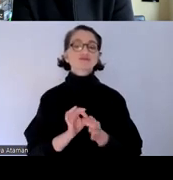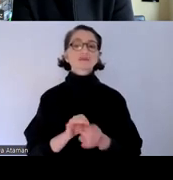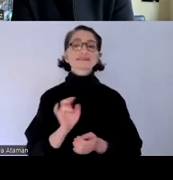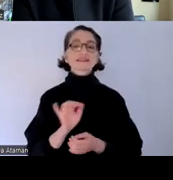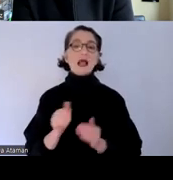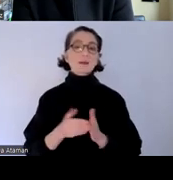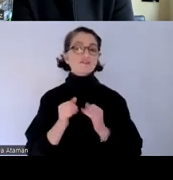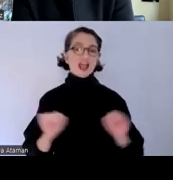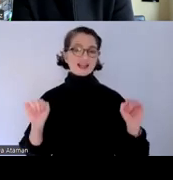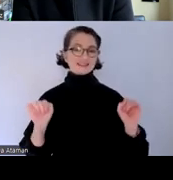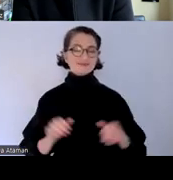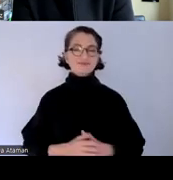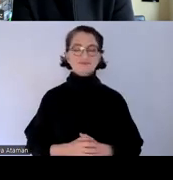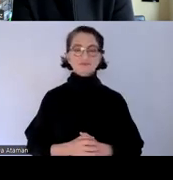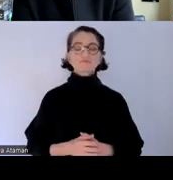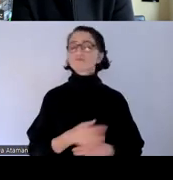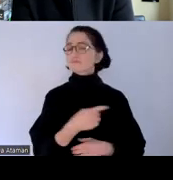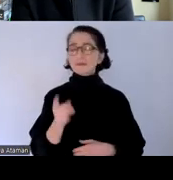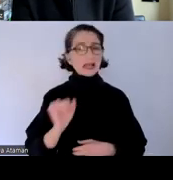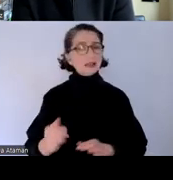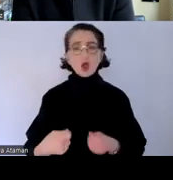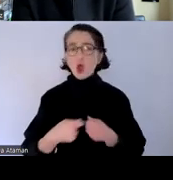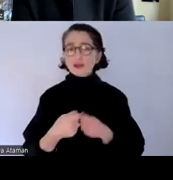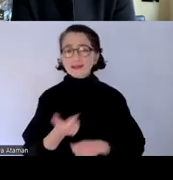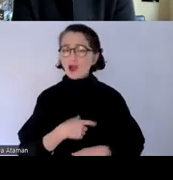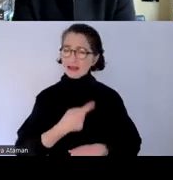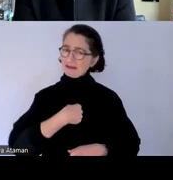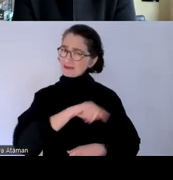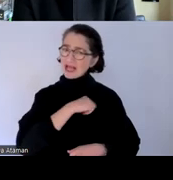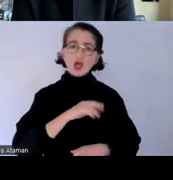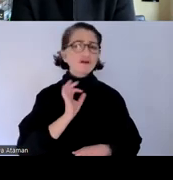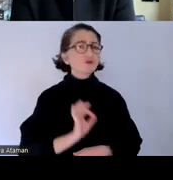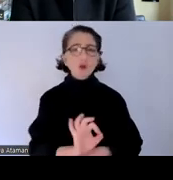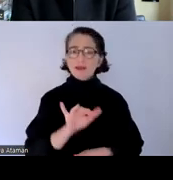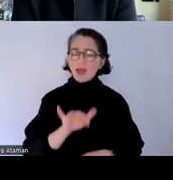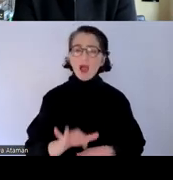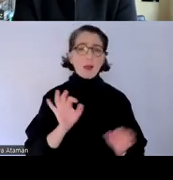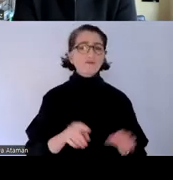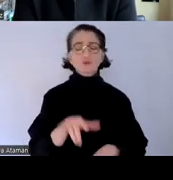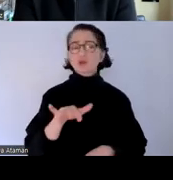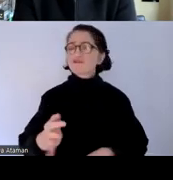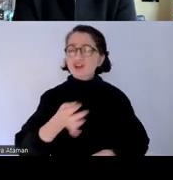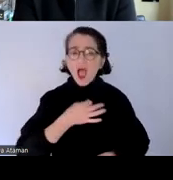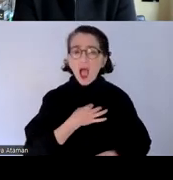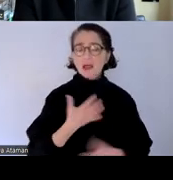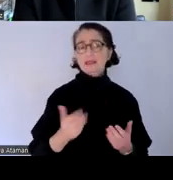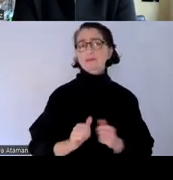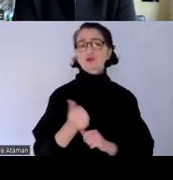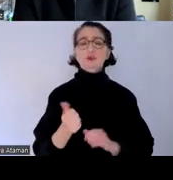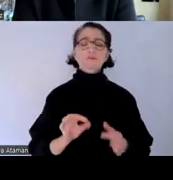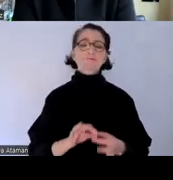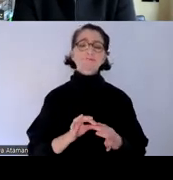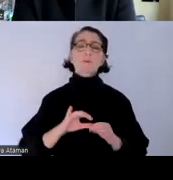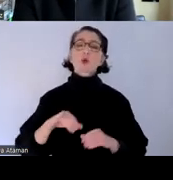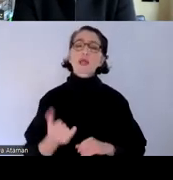man kann uns gerne kontaktieren wir sind für sie da wenn sie fragen haben insbesondere eben zum